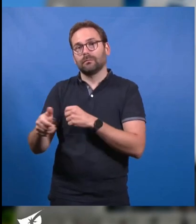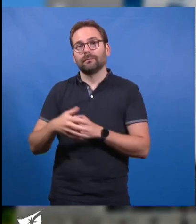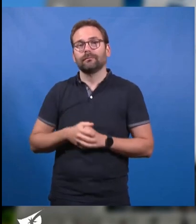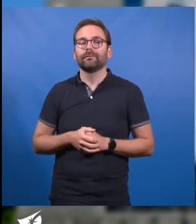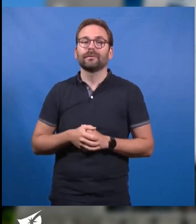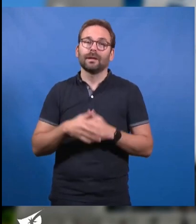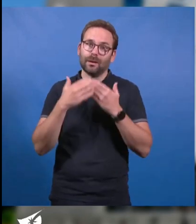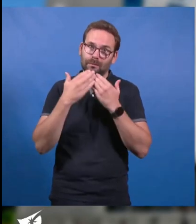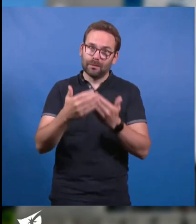Je vous remercie de votre attention.